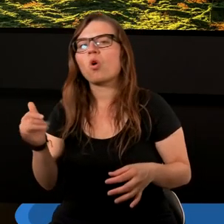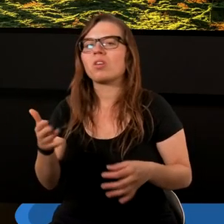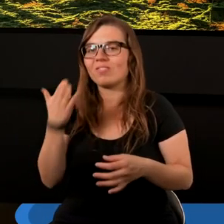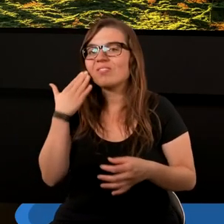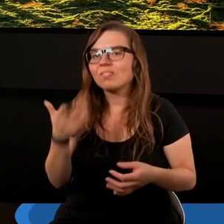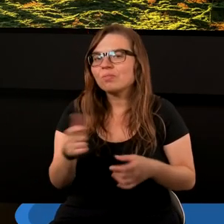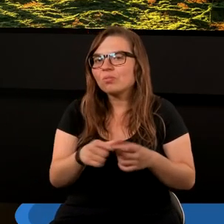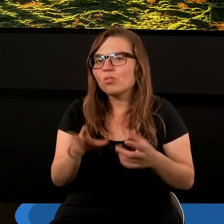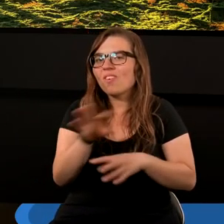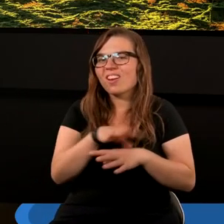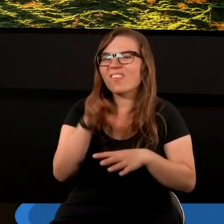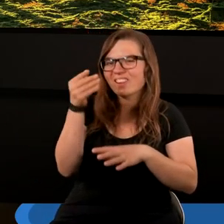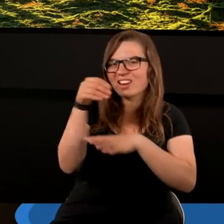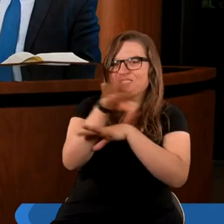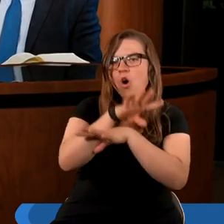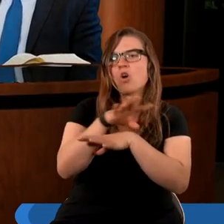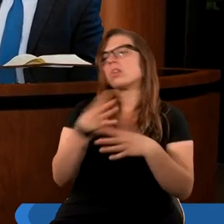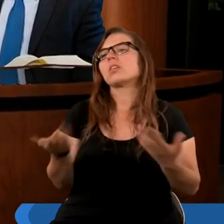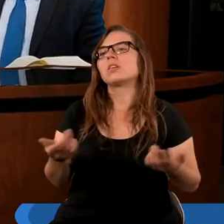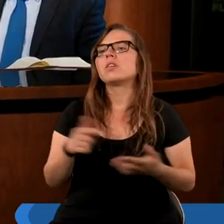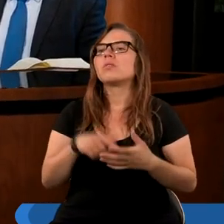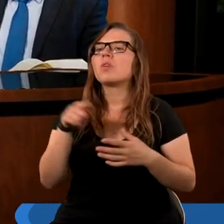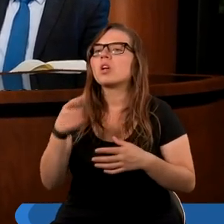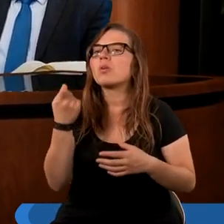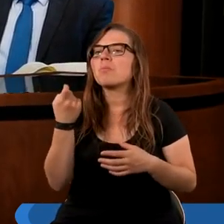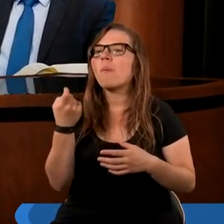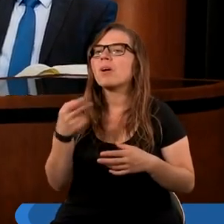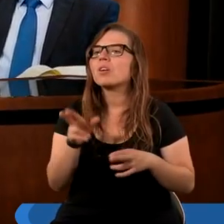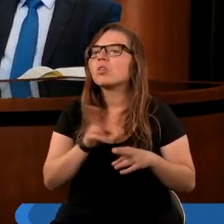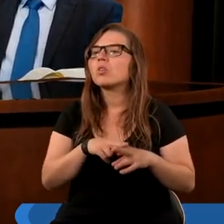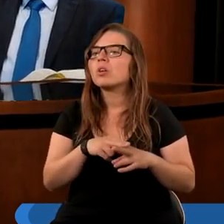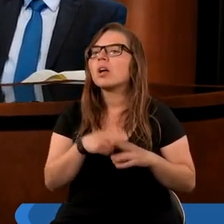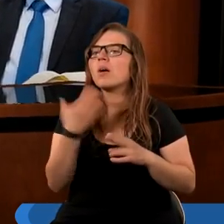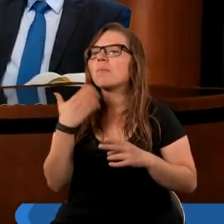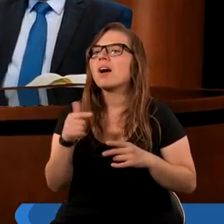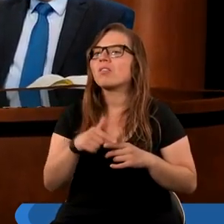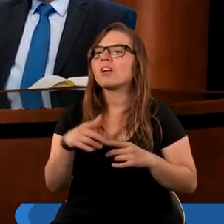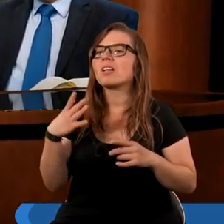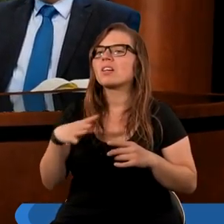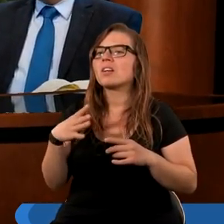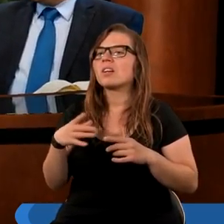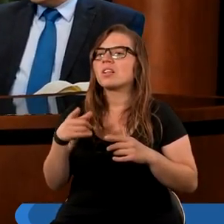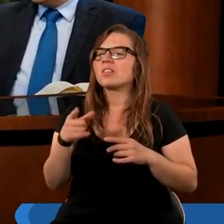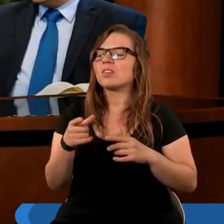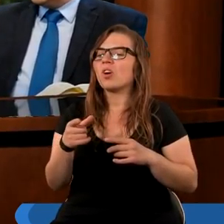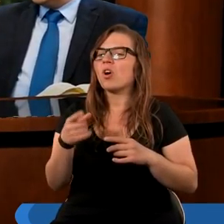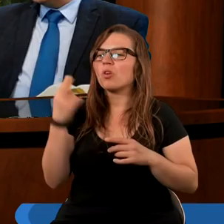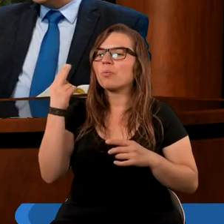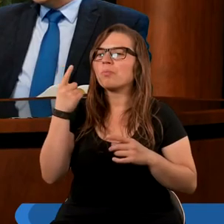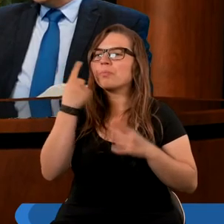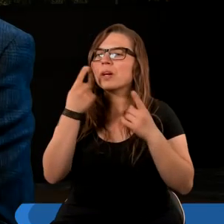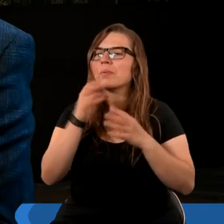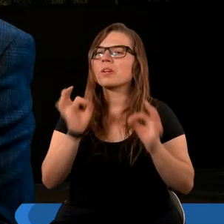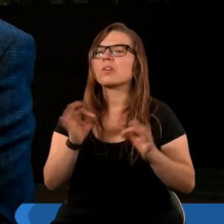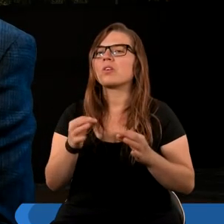słowo zwodzić kogoś? Wiecie co, może właśnie to jest moment, w którym warto zauważyć bardzo praktyczną myśl.